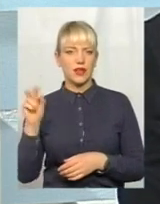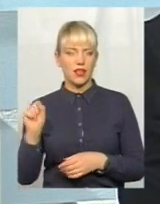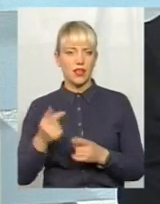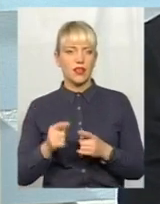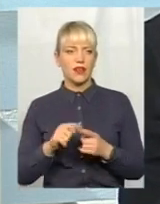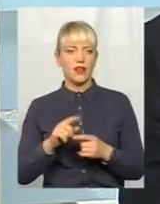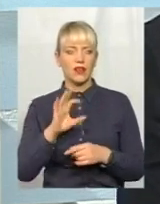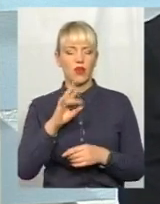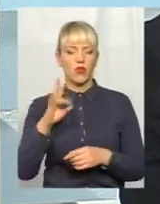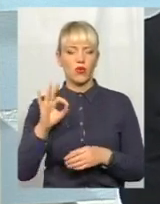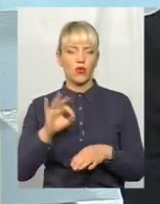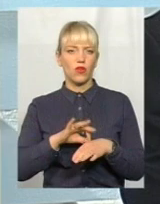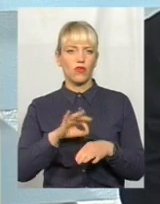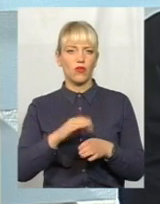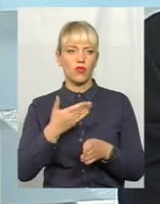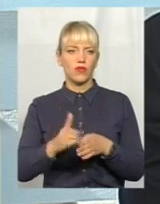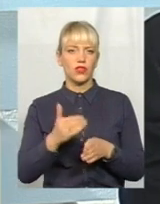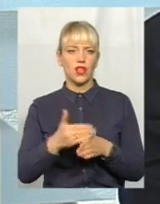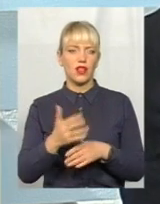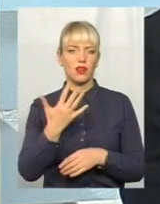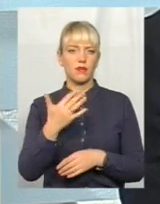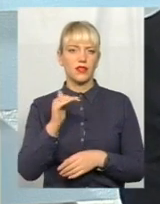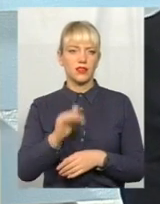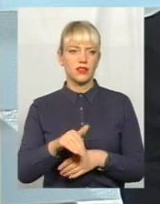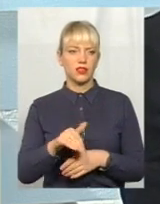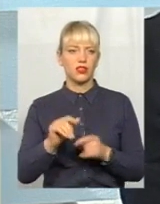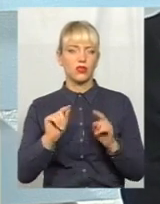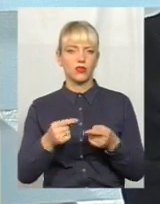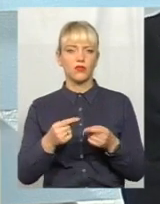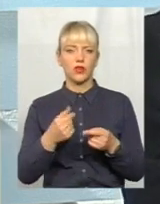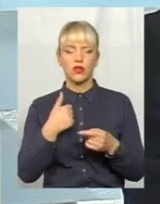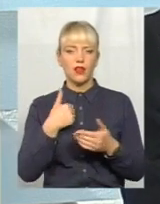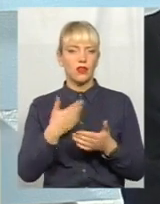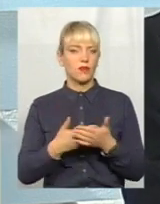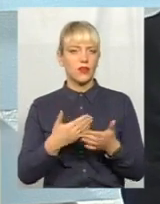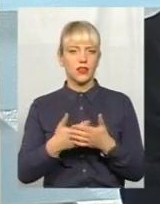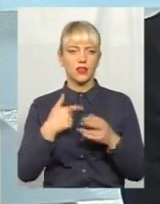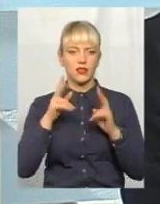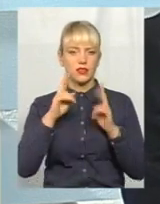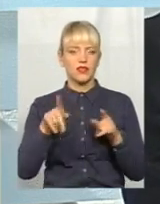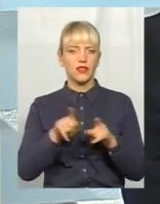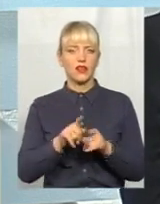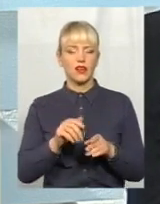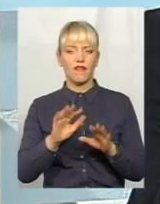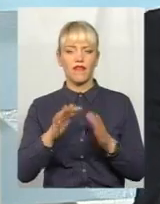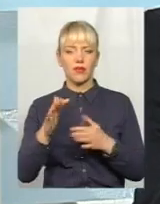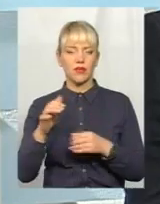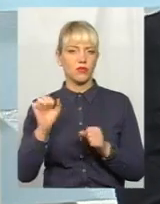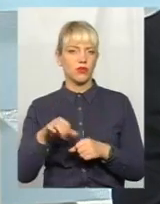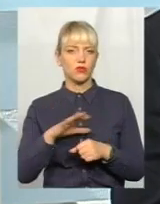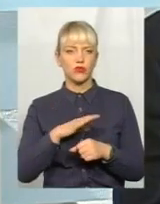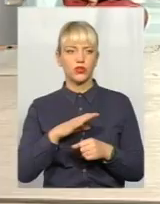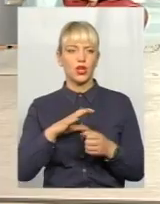на онкохворого виділялися до п'яти тисяч. Тому, я, наприклад, не знав таких випадків, може там